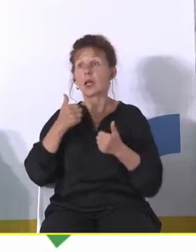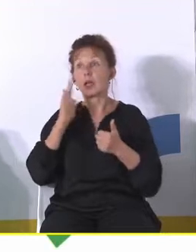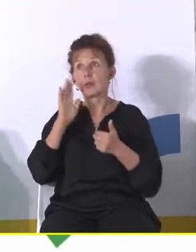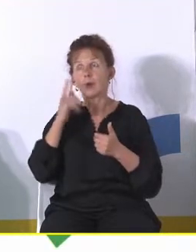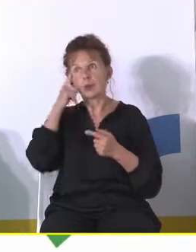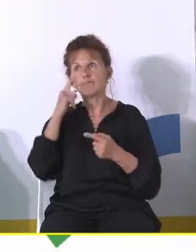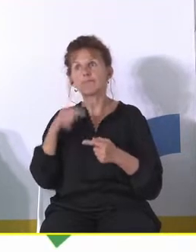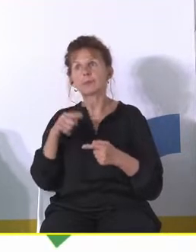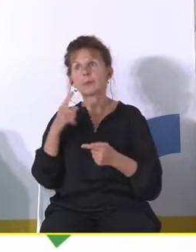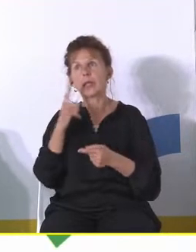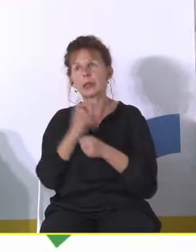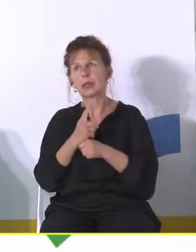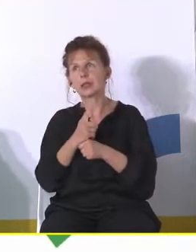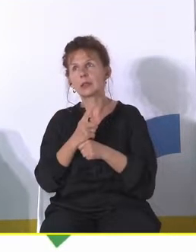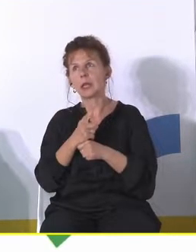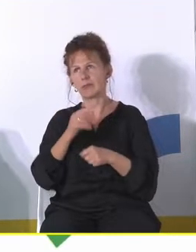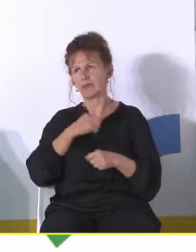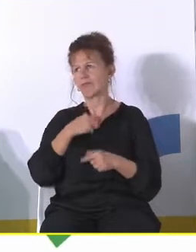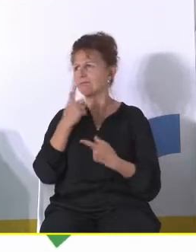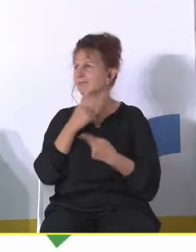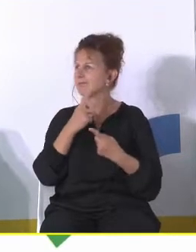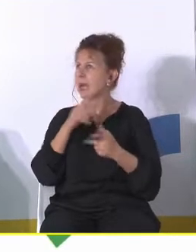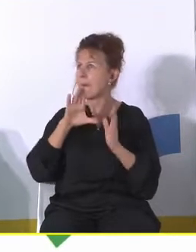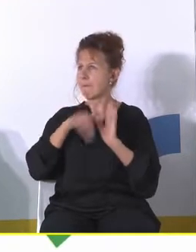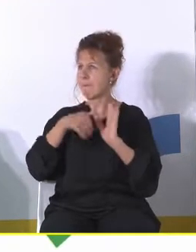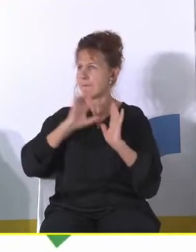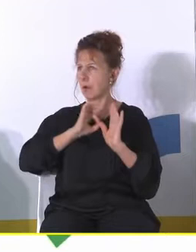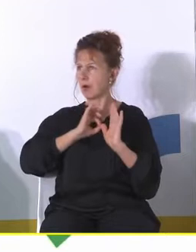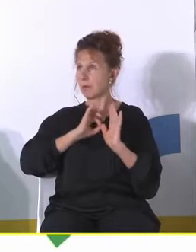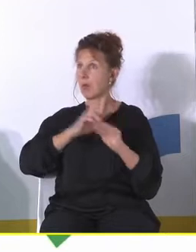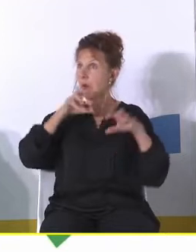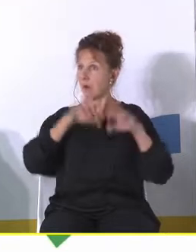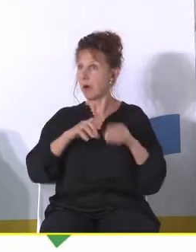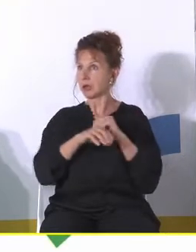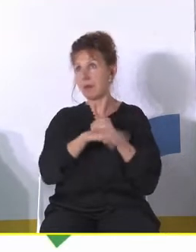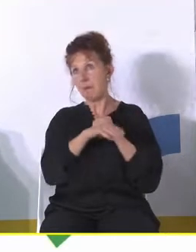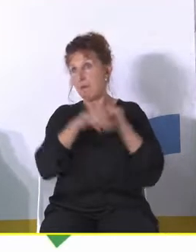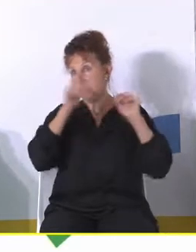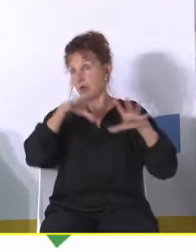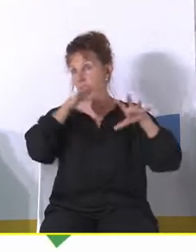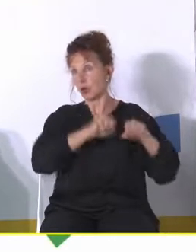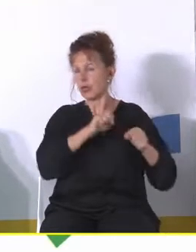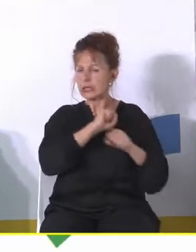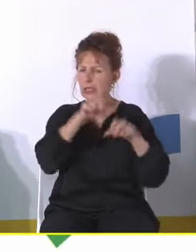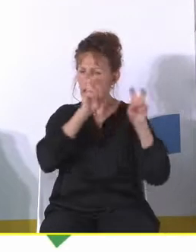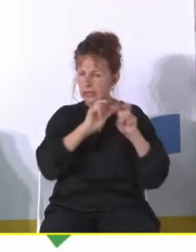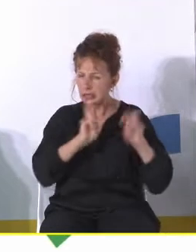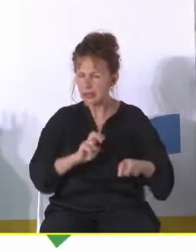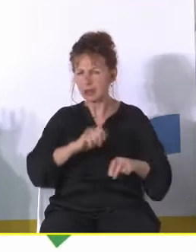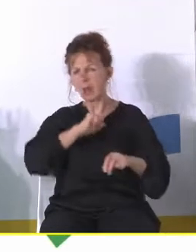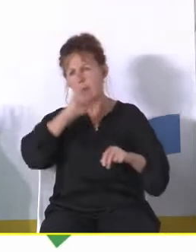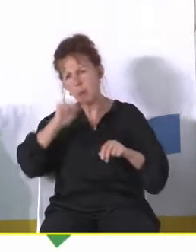do wniosku że w tym ich mieście to jest w zasadzie ta władza do wzięcia to znaczy jest tam jakiś kryzys tam wiecie